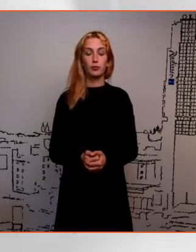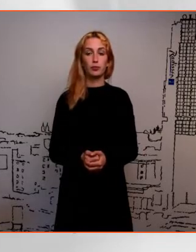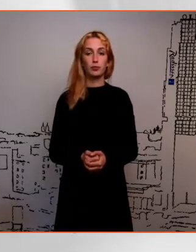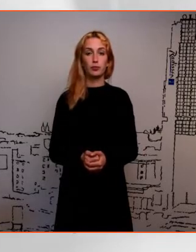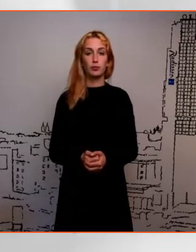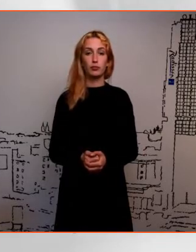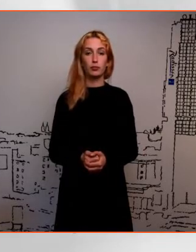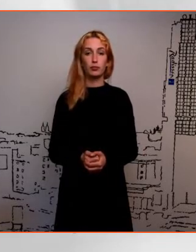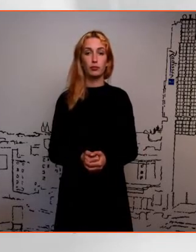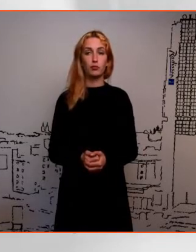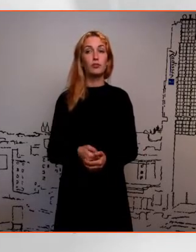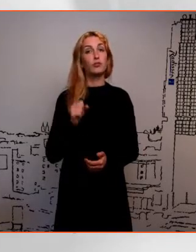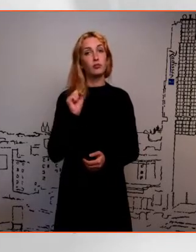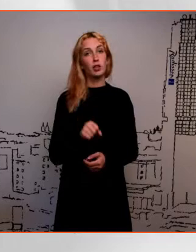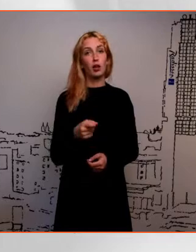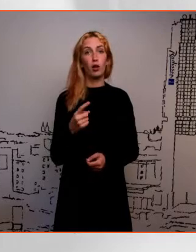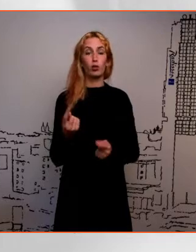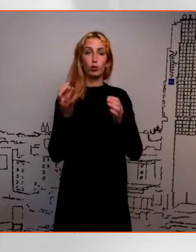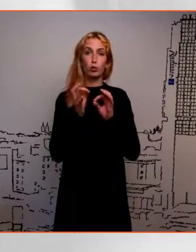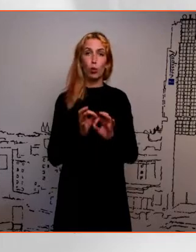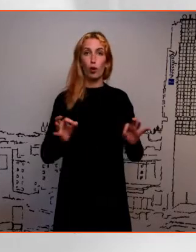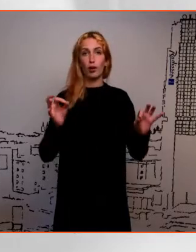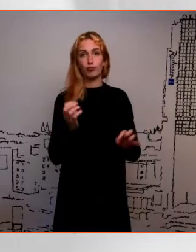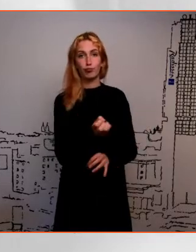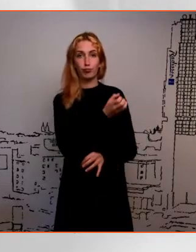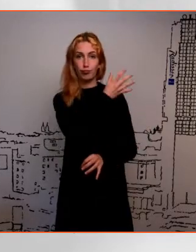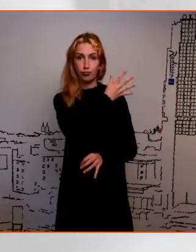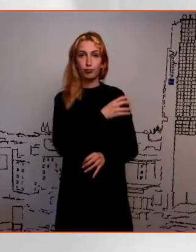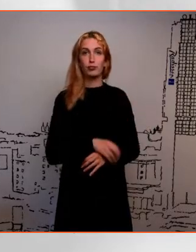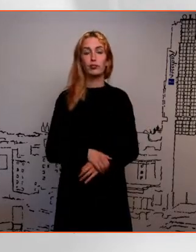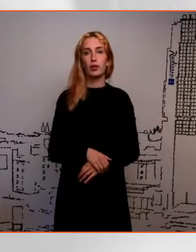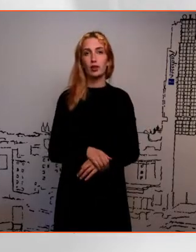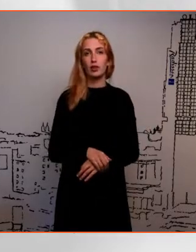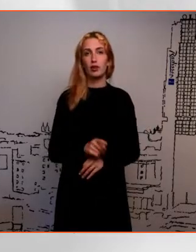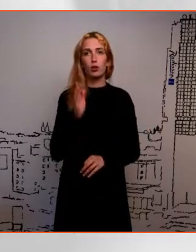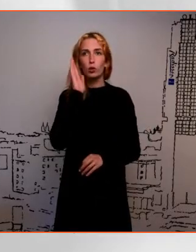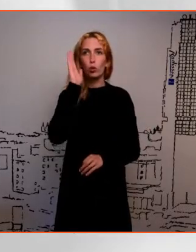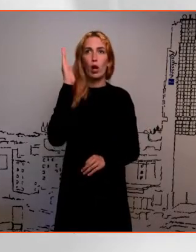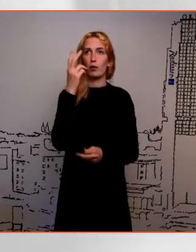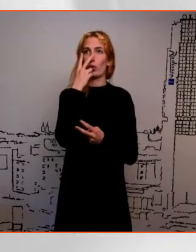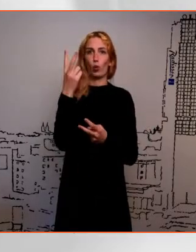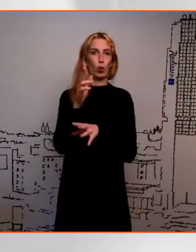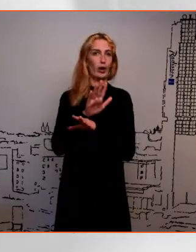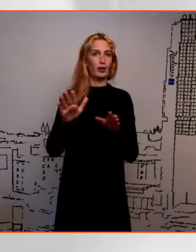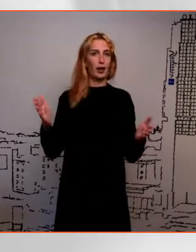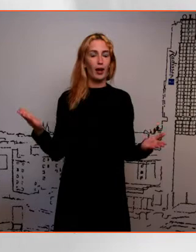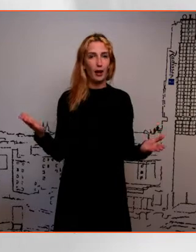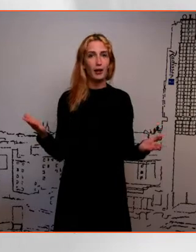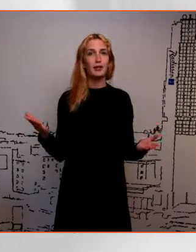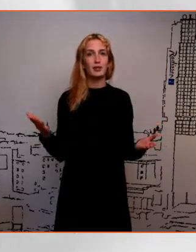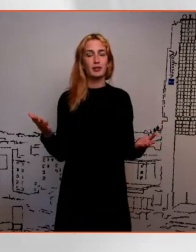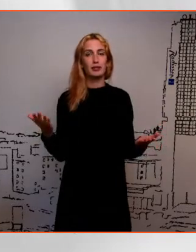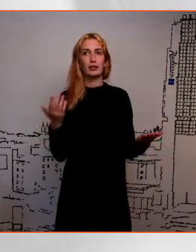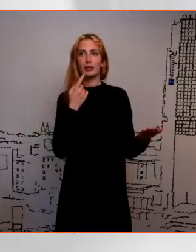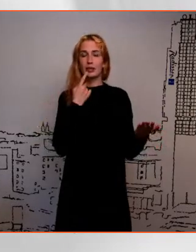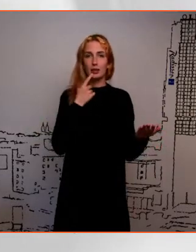Ja, siis panin siia sellise toreda slaidu, et aga ma ju ei näe tulevikku. Et ikkagi see õun õu ja ma ei